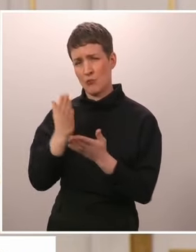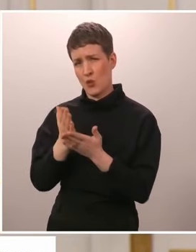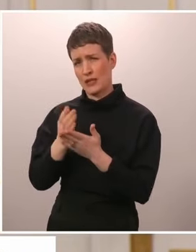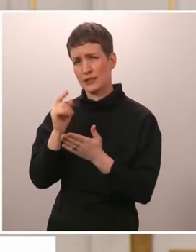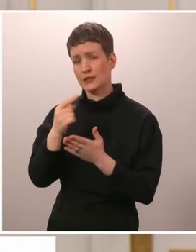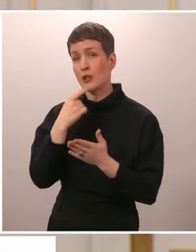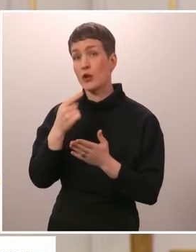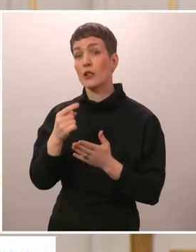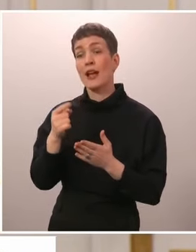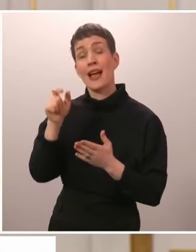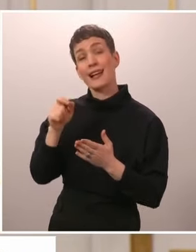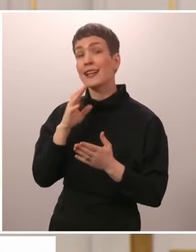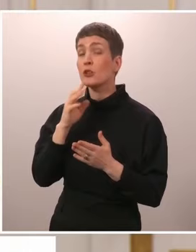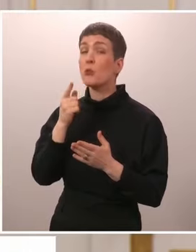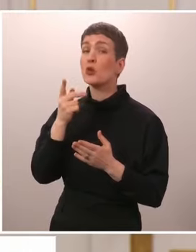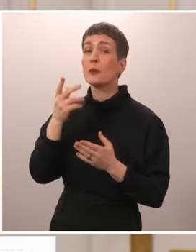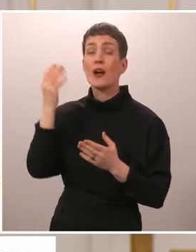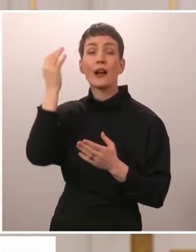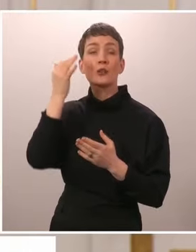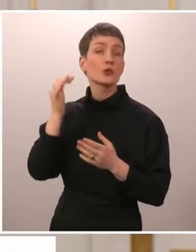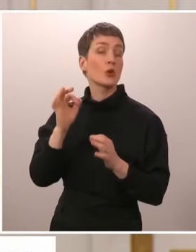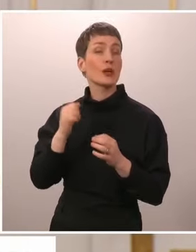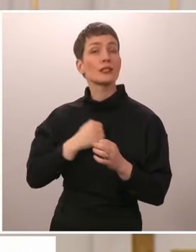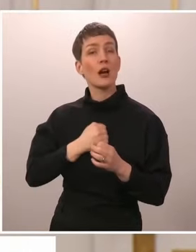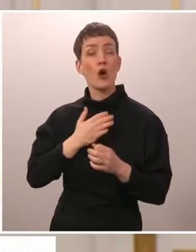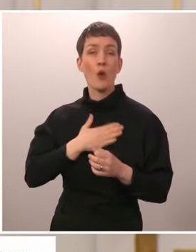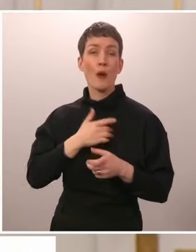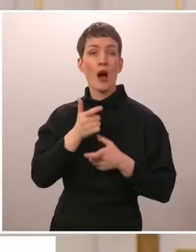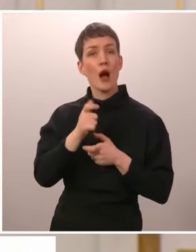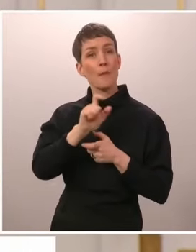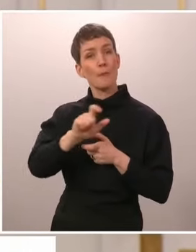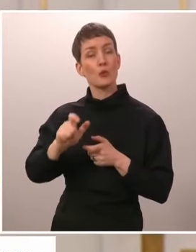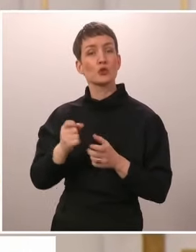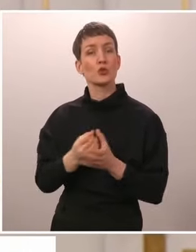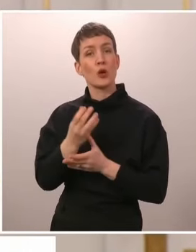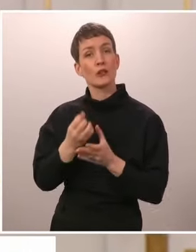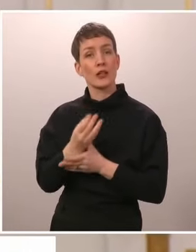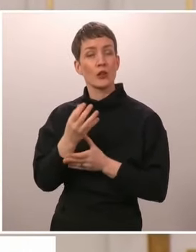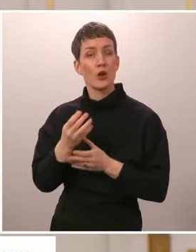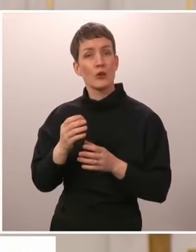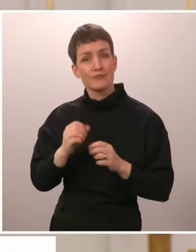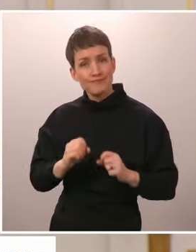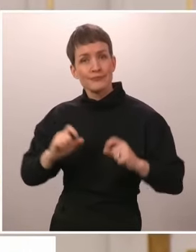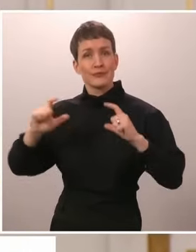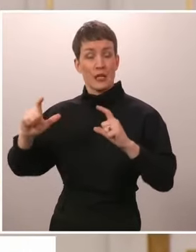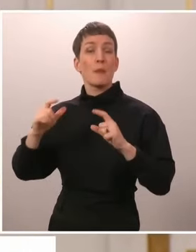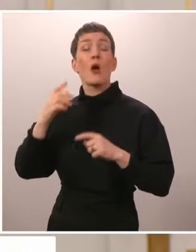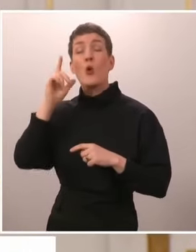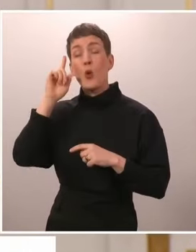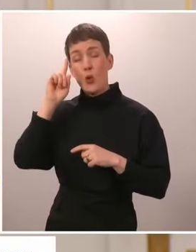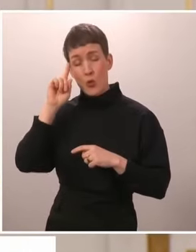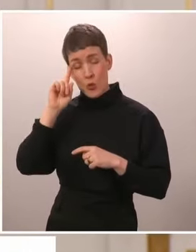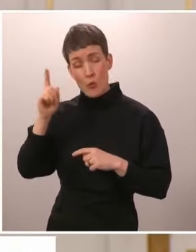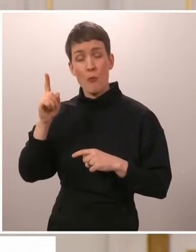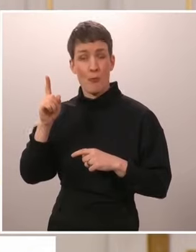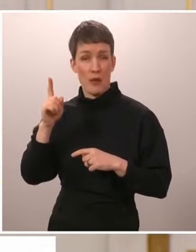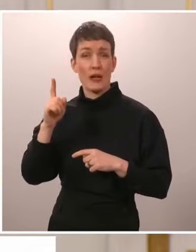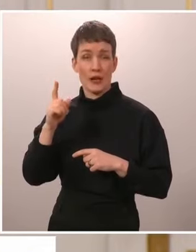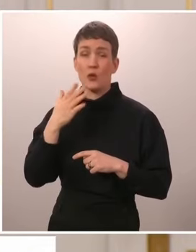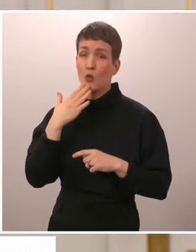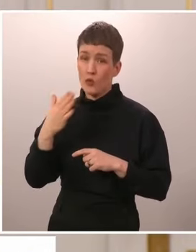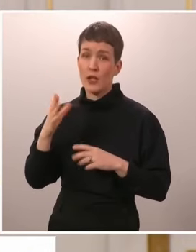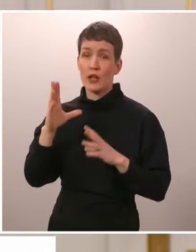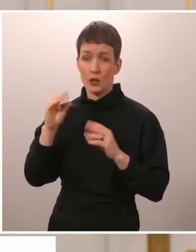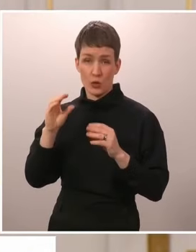saamme oman hammustuotantumme nousemaan. Ymmärrän hyvin Zelenskin hädän ja puhumme siitä Münchenin turvallisuuskonferenssissa, kun meillä oli